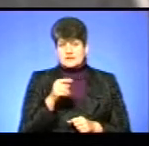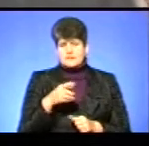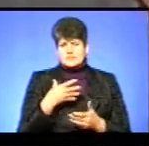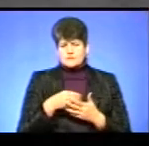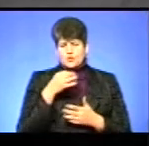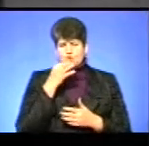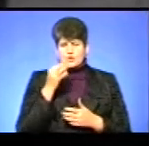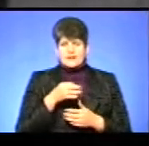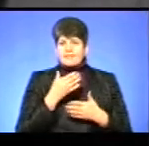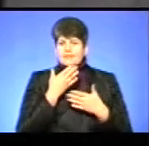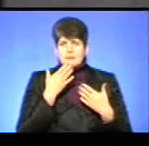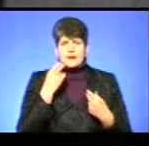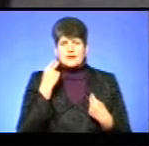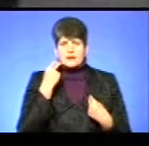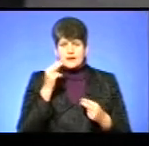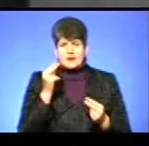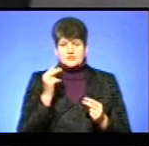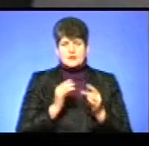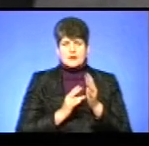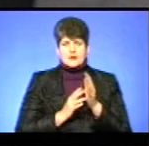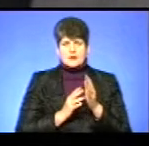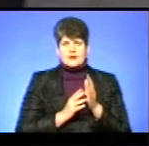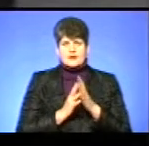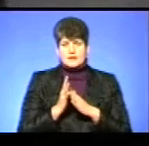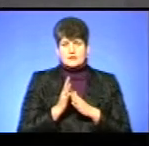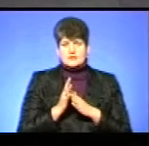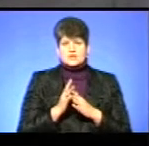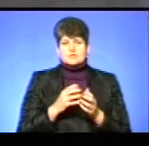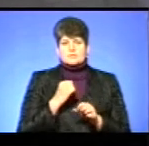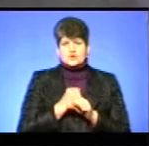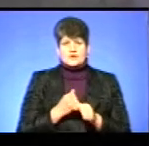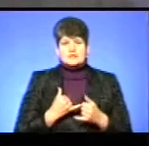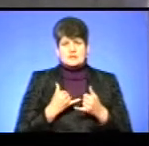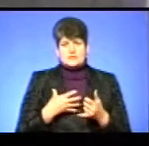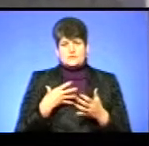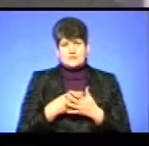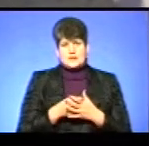свого досвіду, немає кращого кар'єрного процвітання, ніж працювати на свою країну.